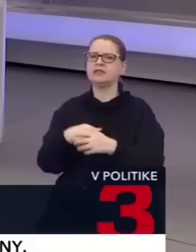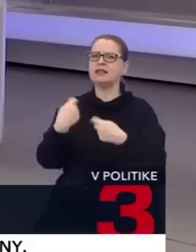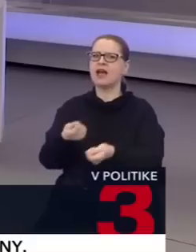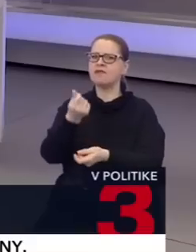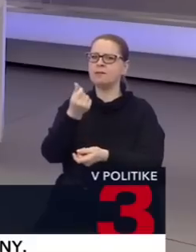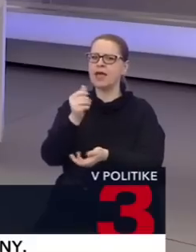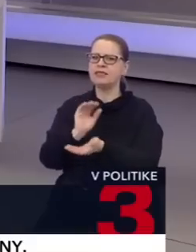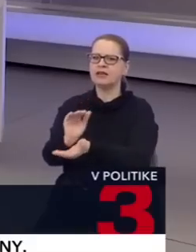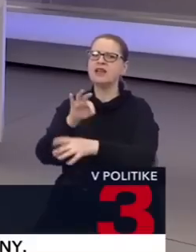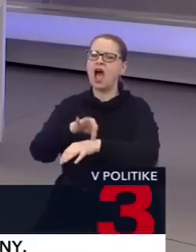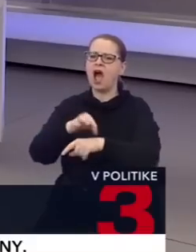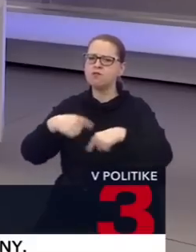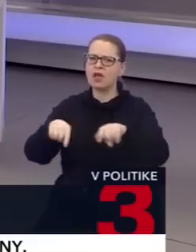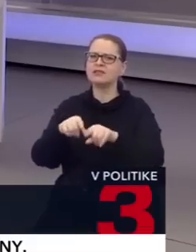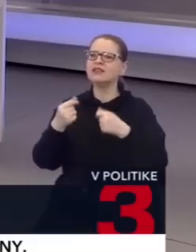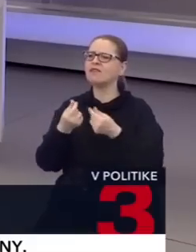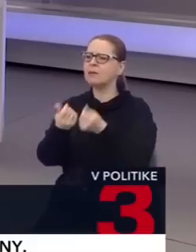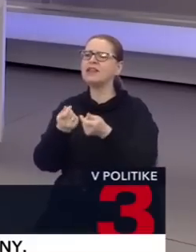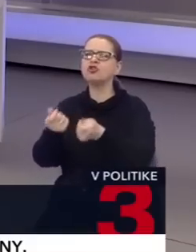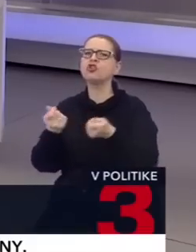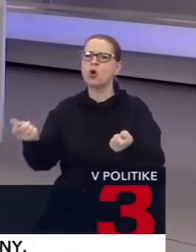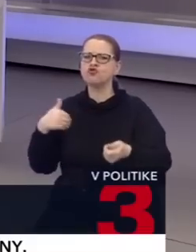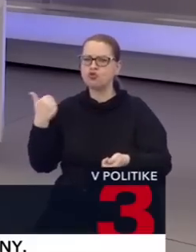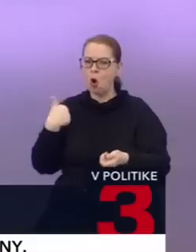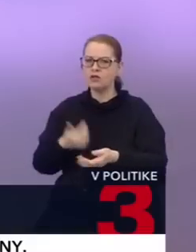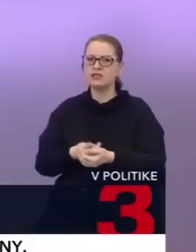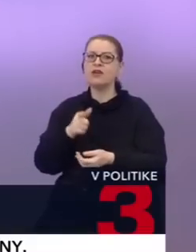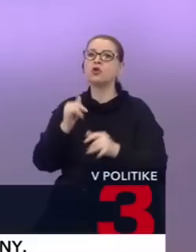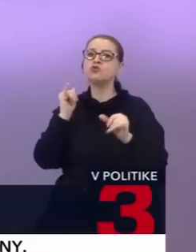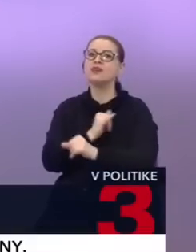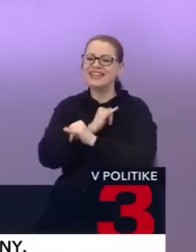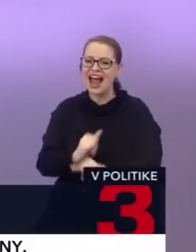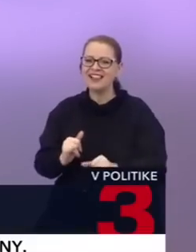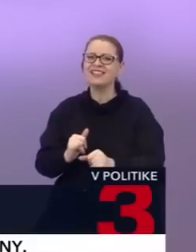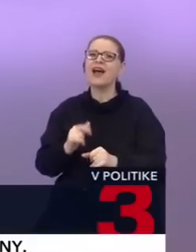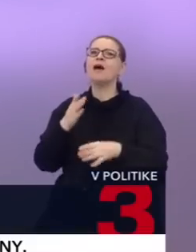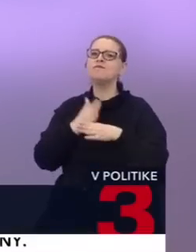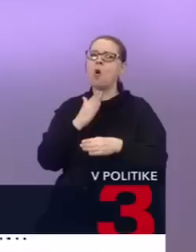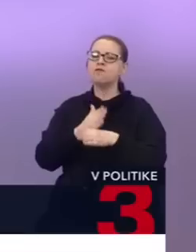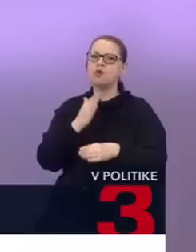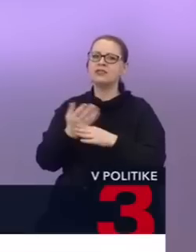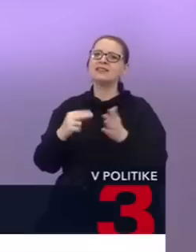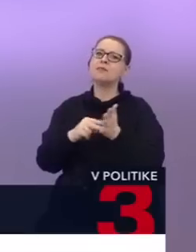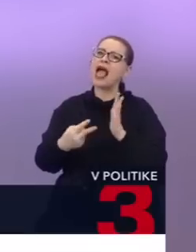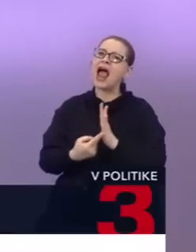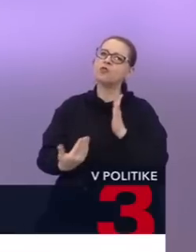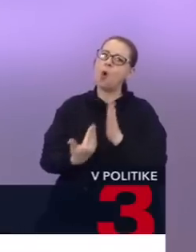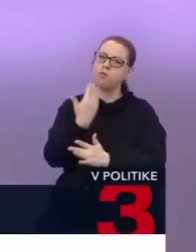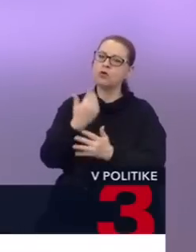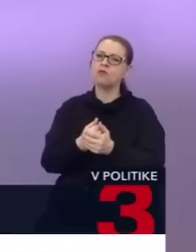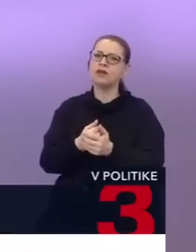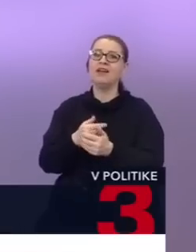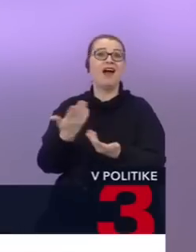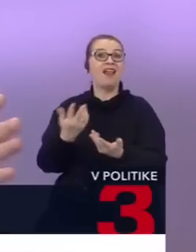peniaze ambulanciám, dávame peniaze do školstva. Čiže toto sú reálna pomoc z plánu obnovy, ktorá bola